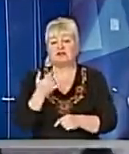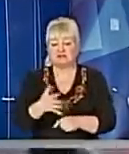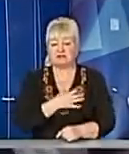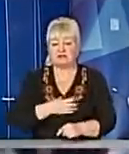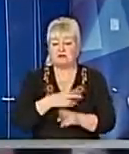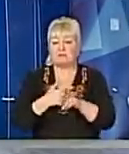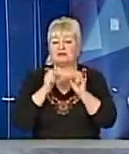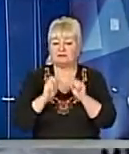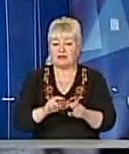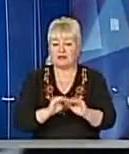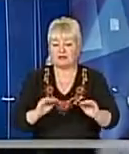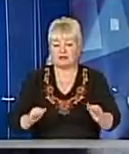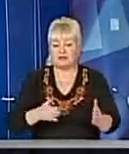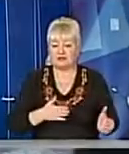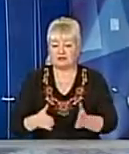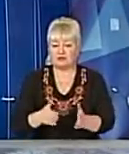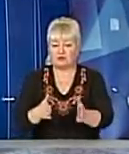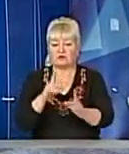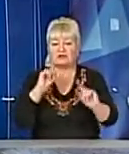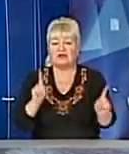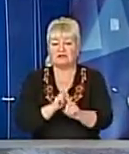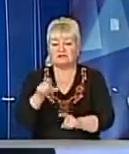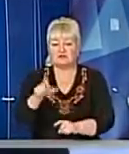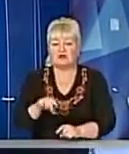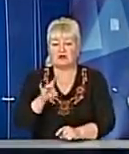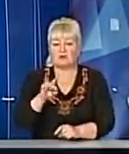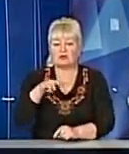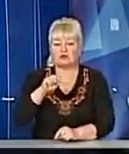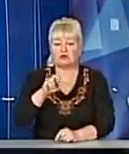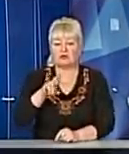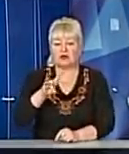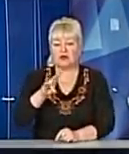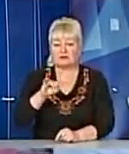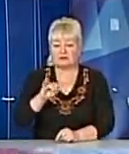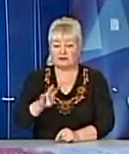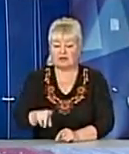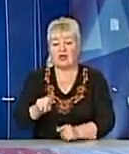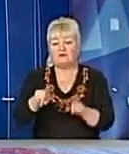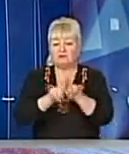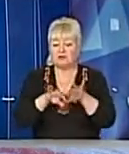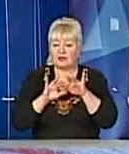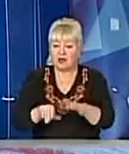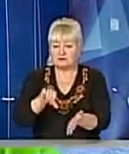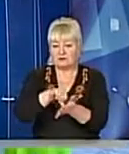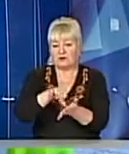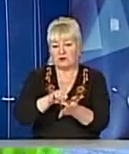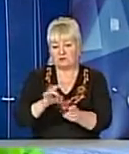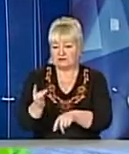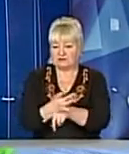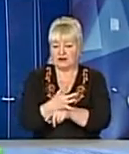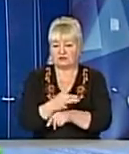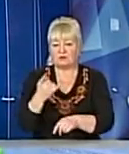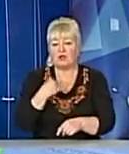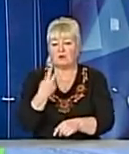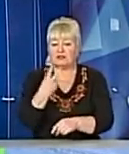дітей на дорозі соліст гурту «Пікарадійська терція» Роман Турянин Та от в такій акції чоловік бере участь вперше У мене двоє